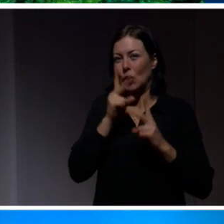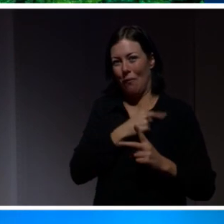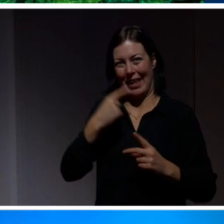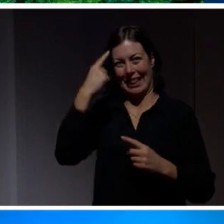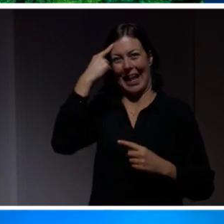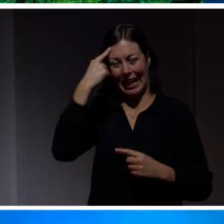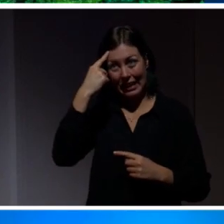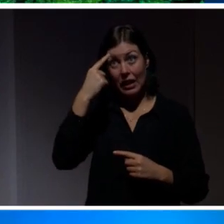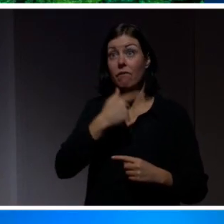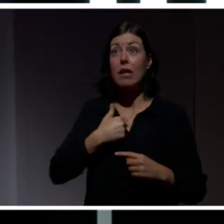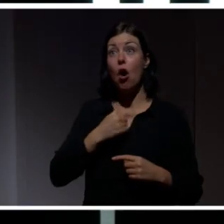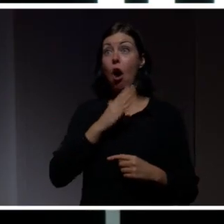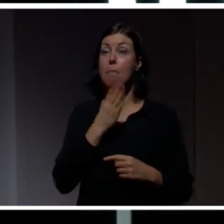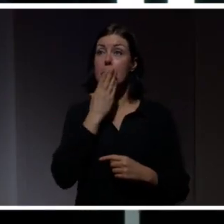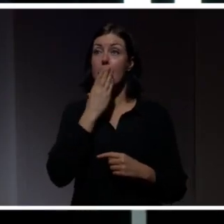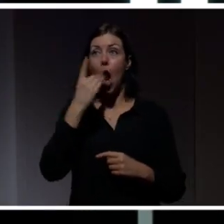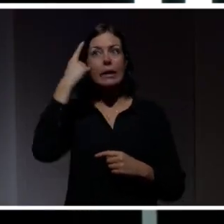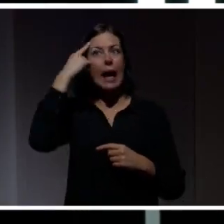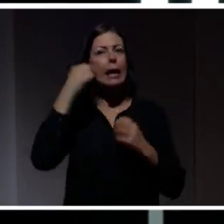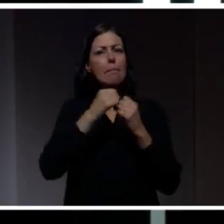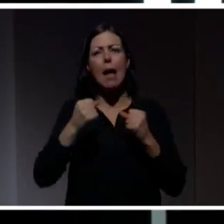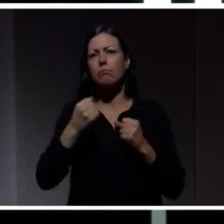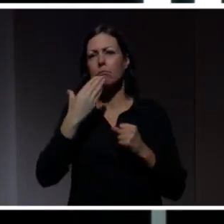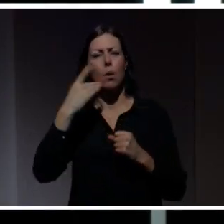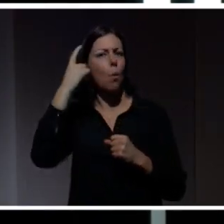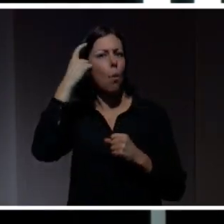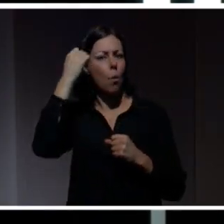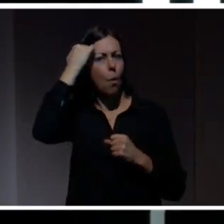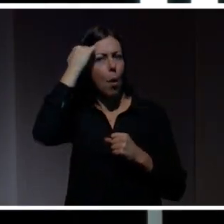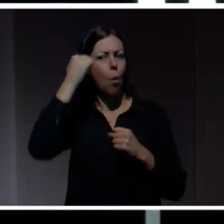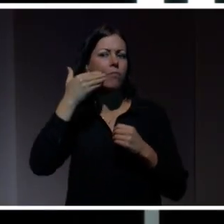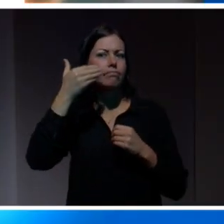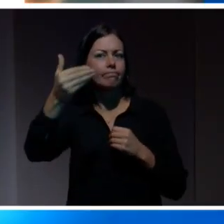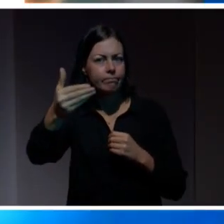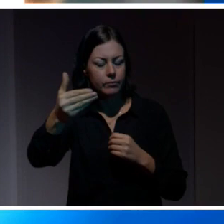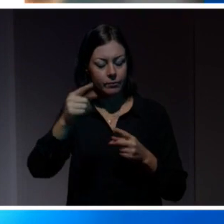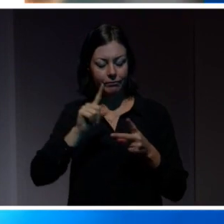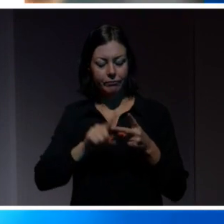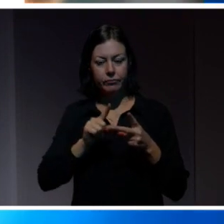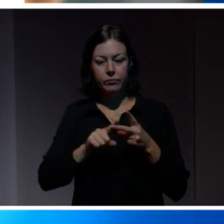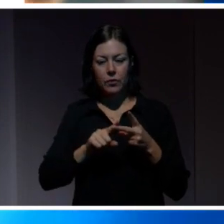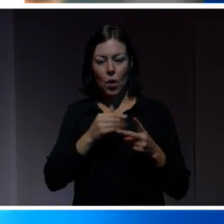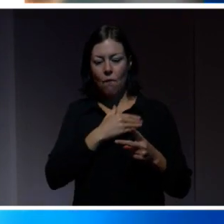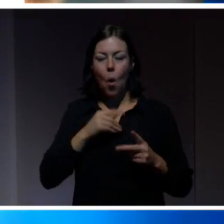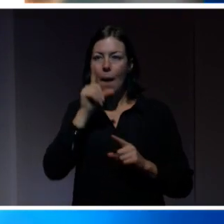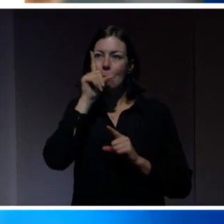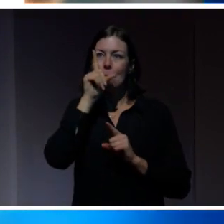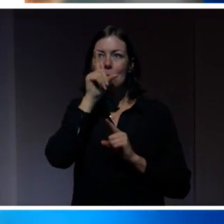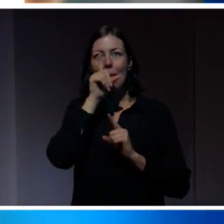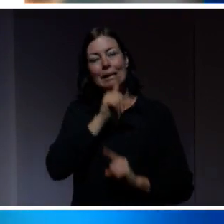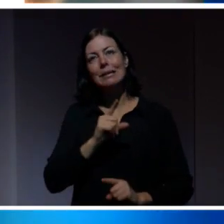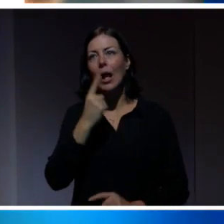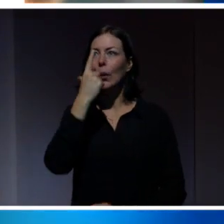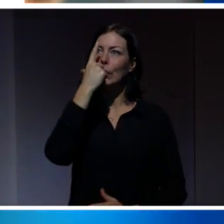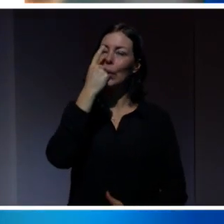ha en god tanke, men det är också väldigt viktigt att vi har med oss det in i framtiden. Och nästa, att vår mänsklig skevhet påverkar resultaten.